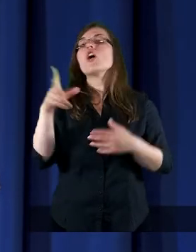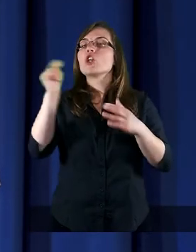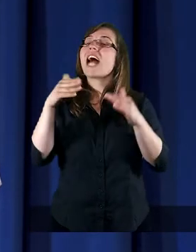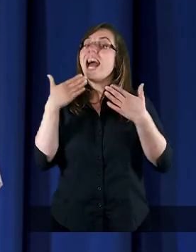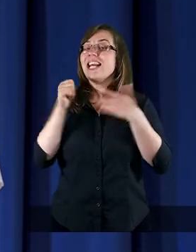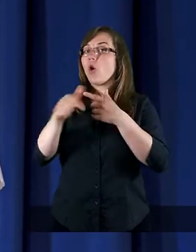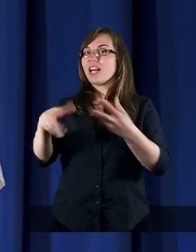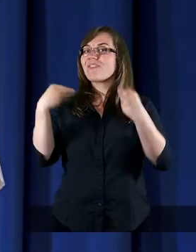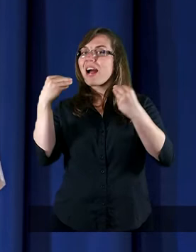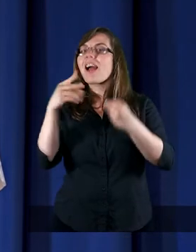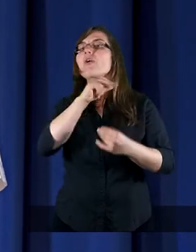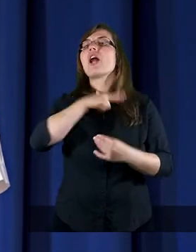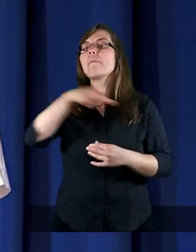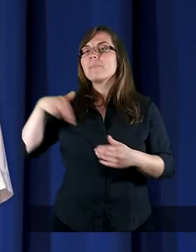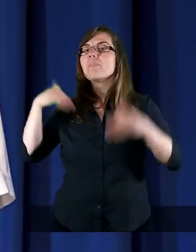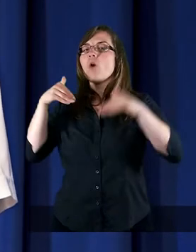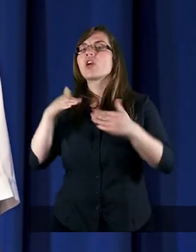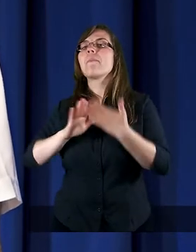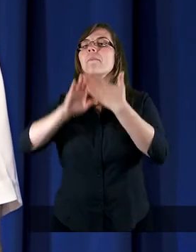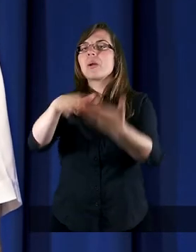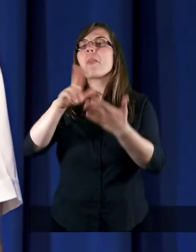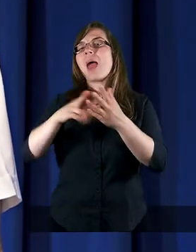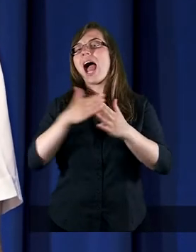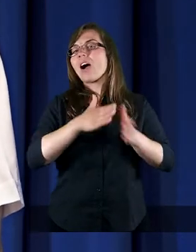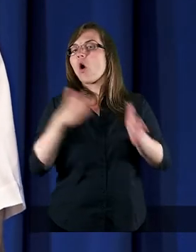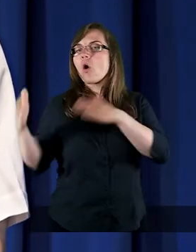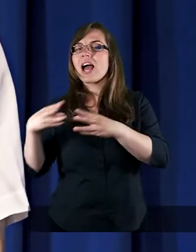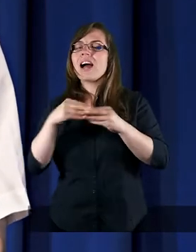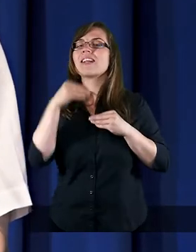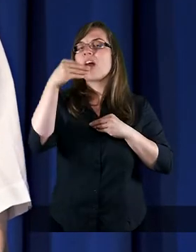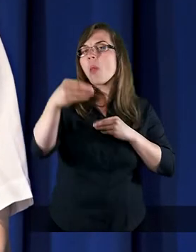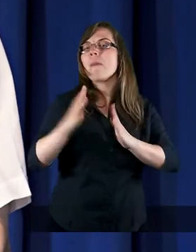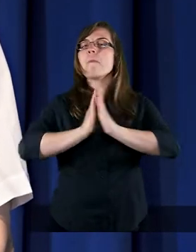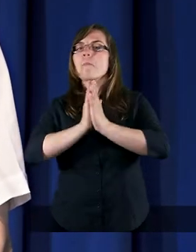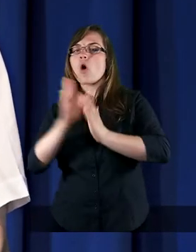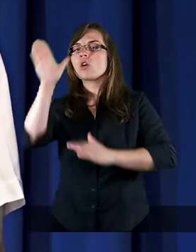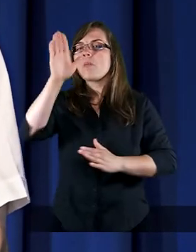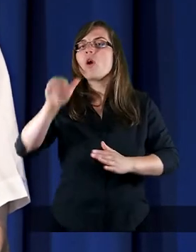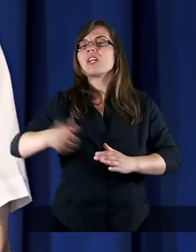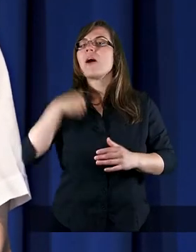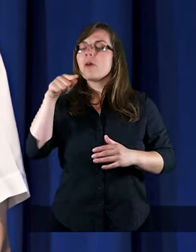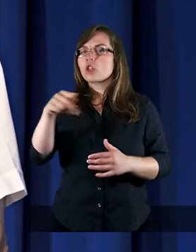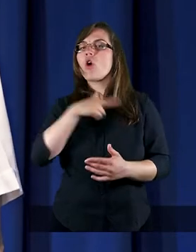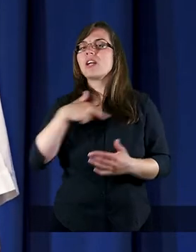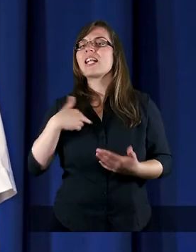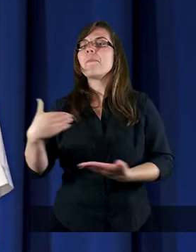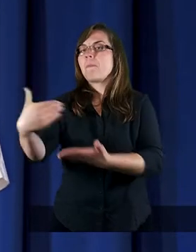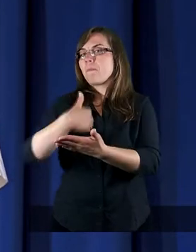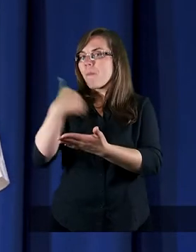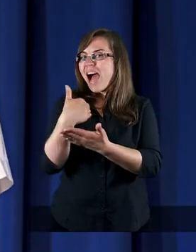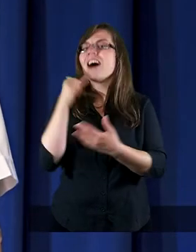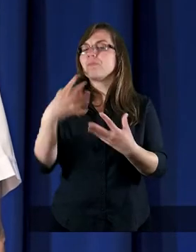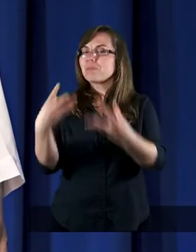przebaczyć. I wejdźmy na kolejny etap, prosząc Boga, aby pomógł nam przebaczyć resztę.